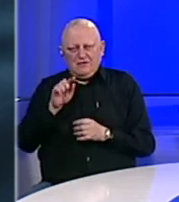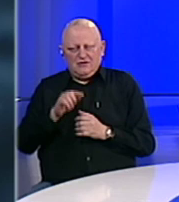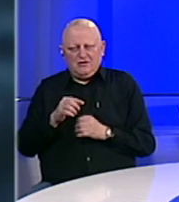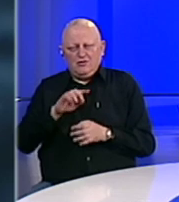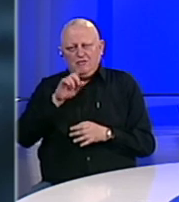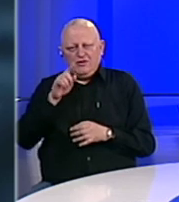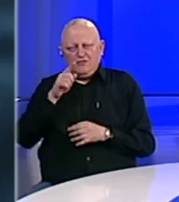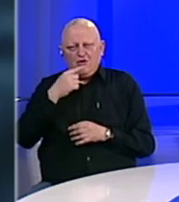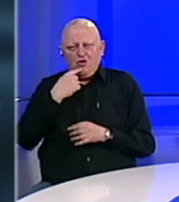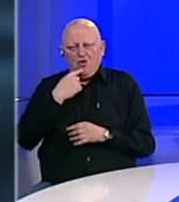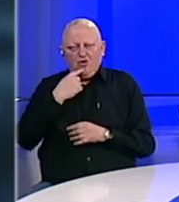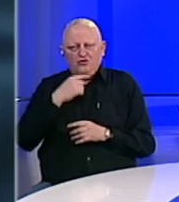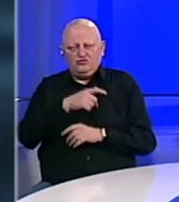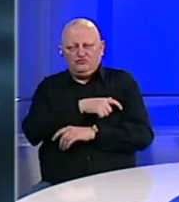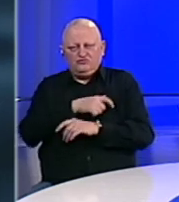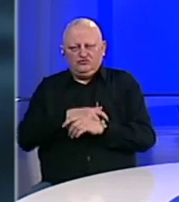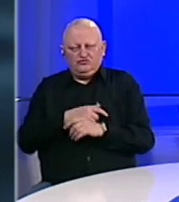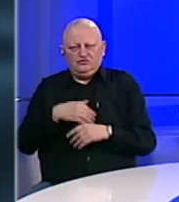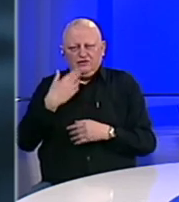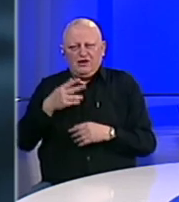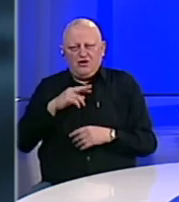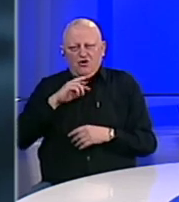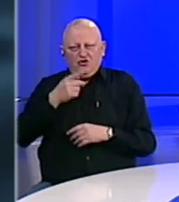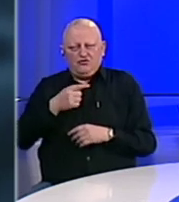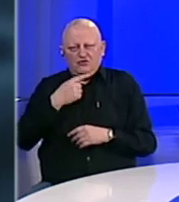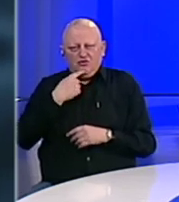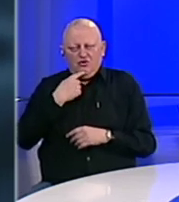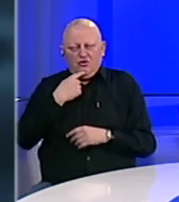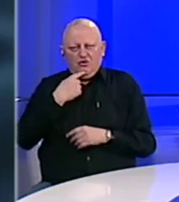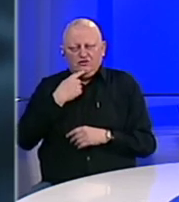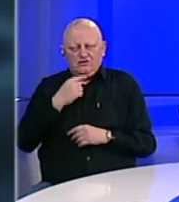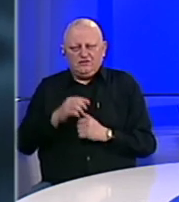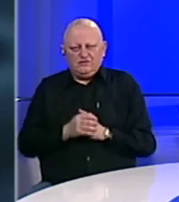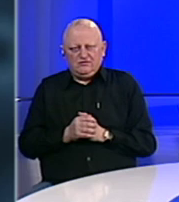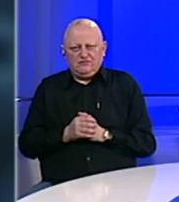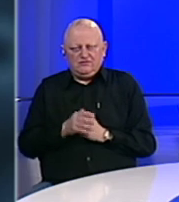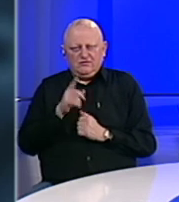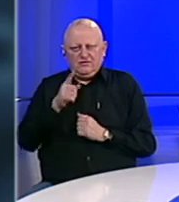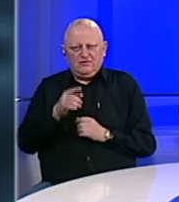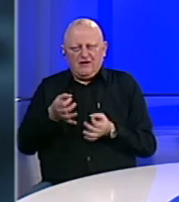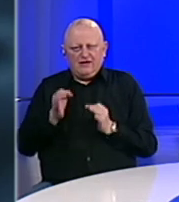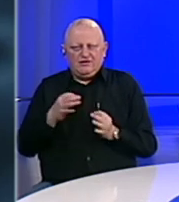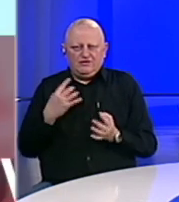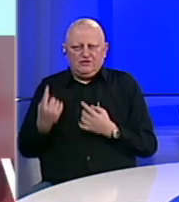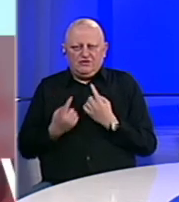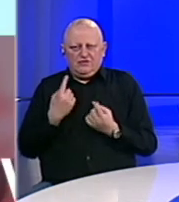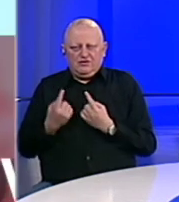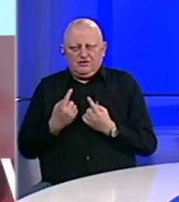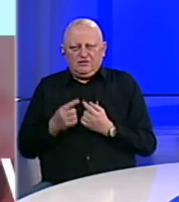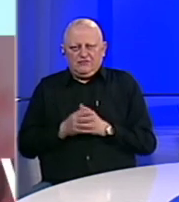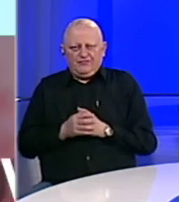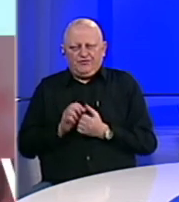Pitajmo one koji su dužni da nam daju odgovore i one koji se u ovoj vanrednoj situaciji